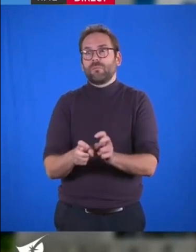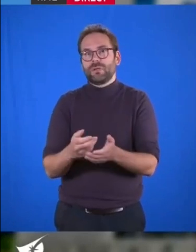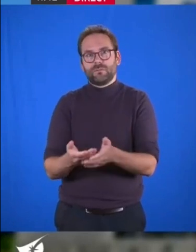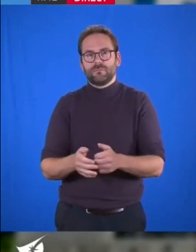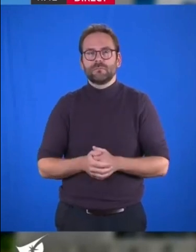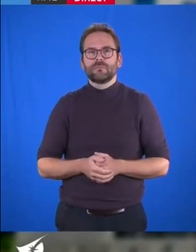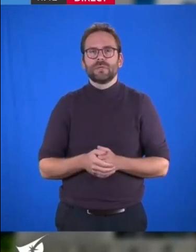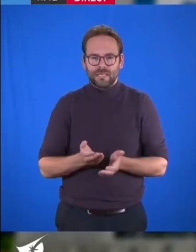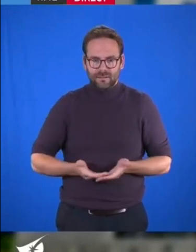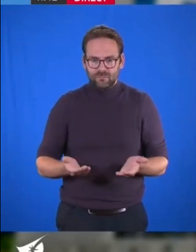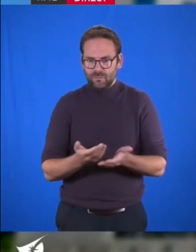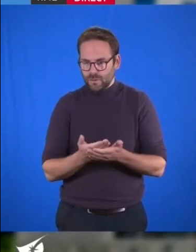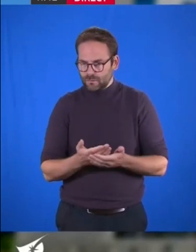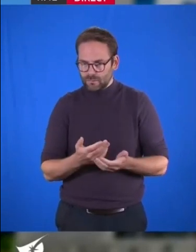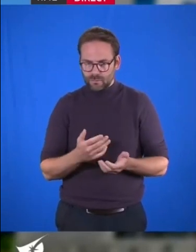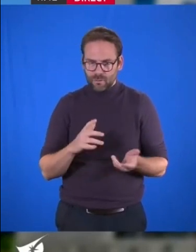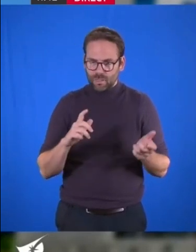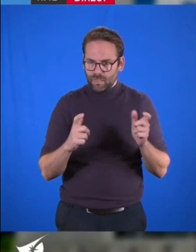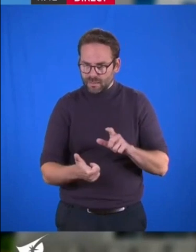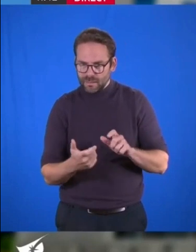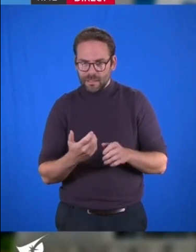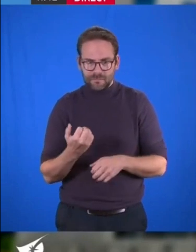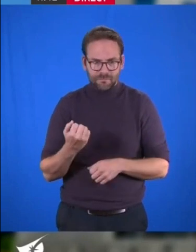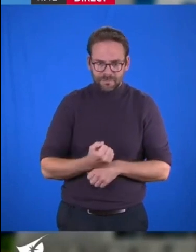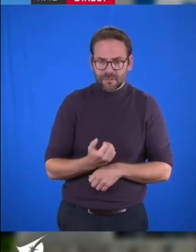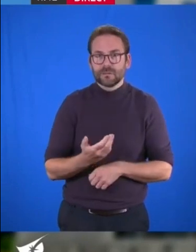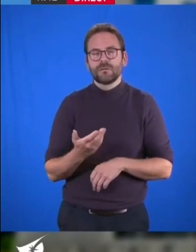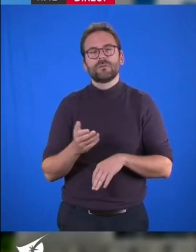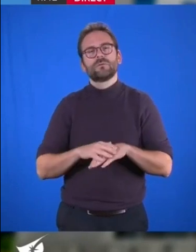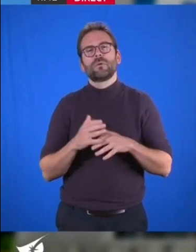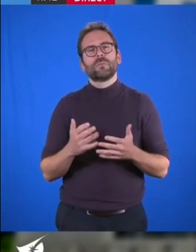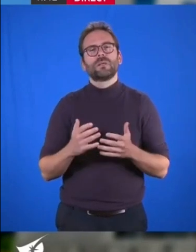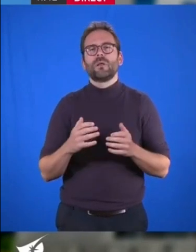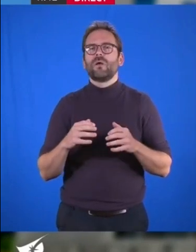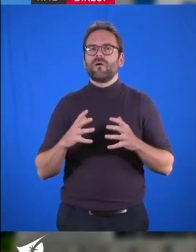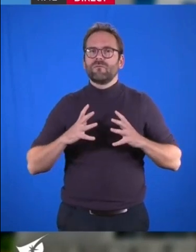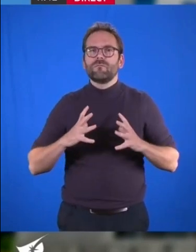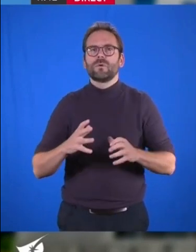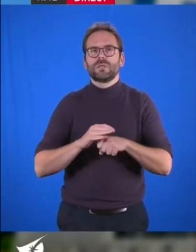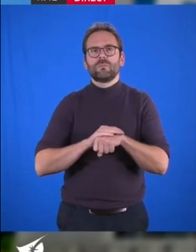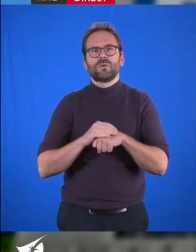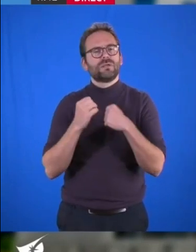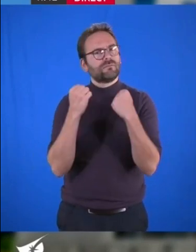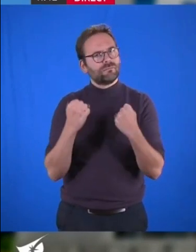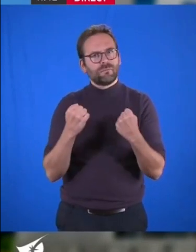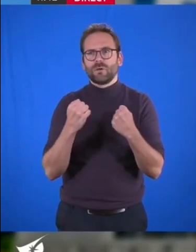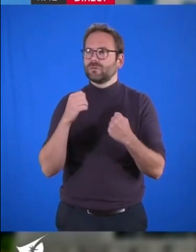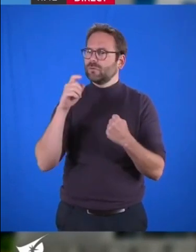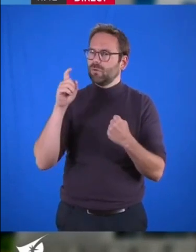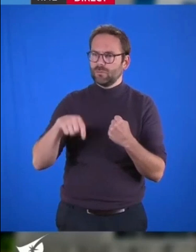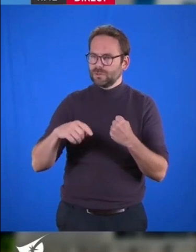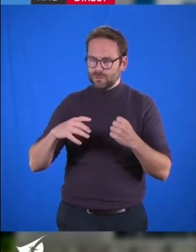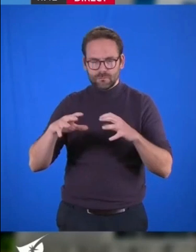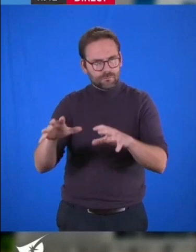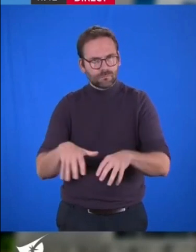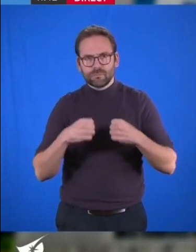dégradée et pénalisant des grandes parties de la population, seule une volonté politique forte est à même de prendre le sujet à bras